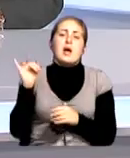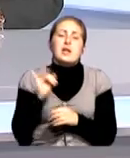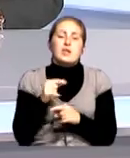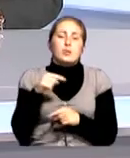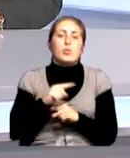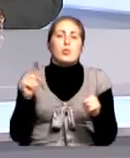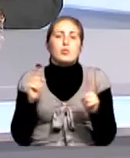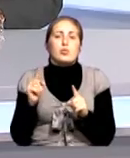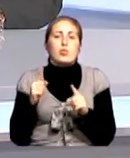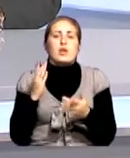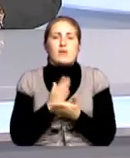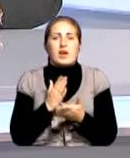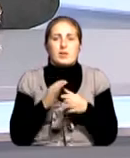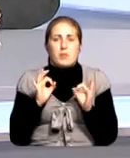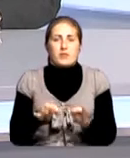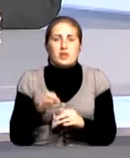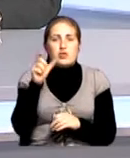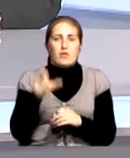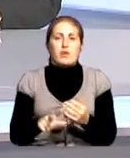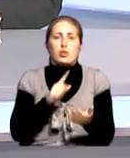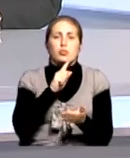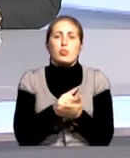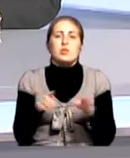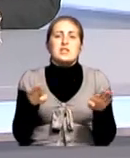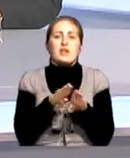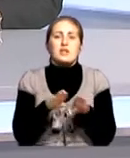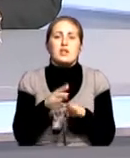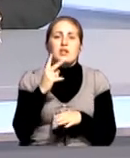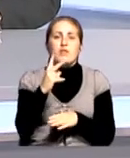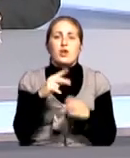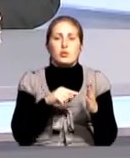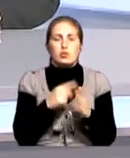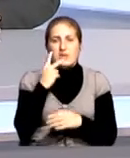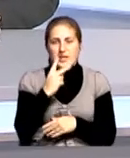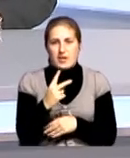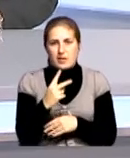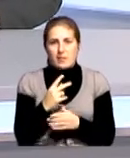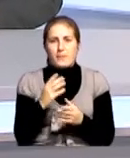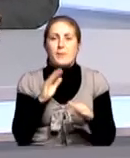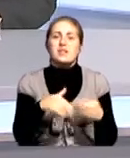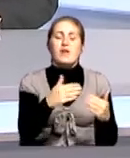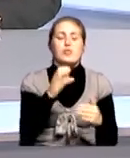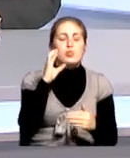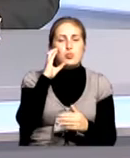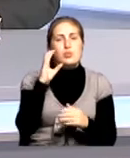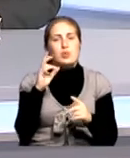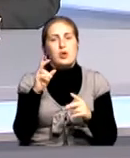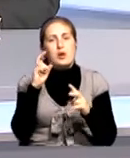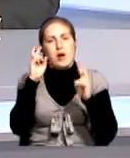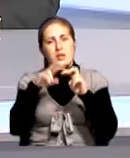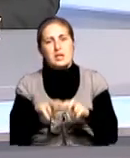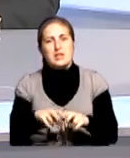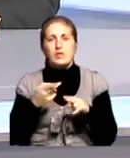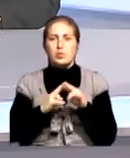что является правдой. Человек должен сравнить две точки зрения и выбрать, которые ему Предоставить слушателю, зрителю, анализировать ситуацию. Вадим